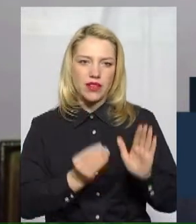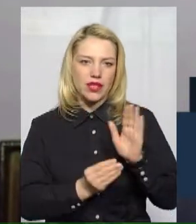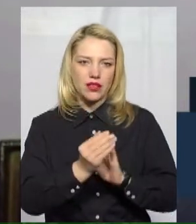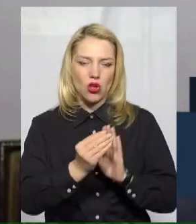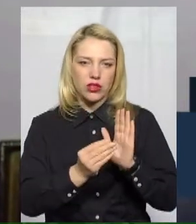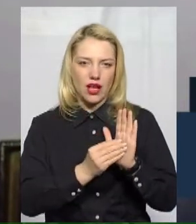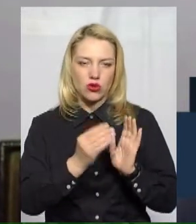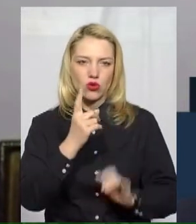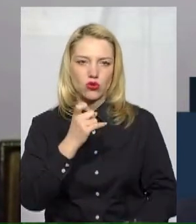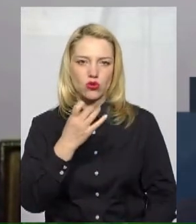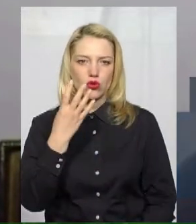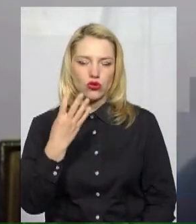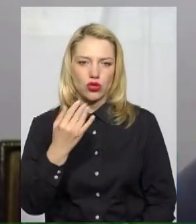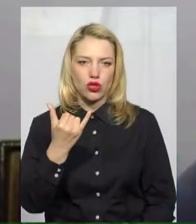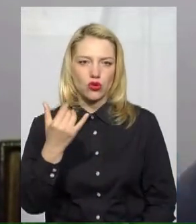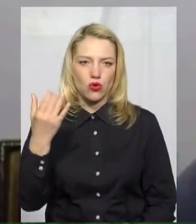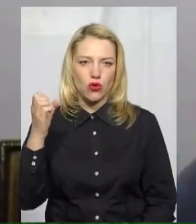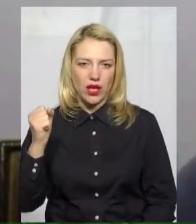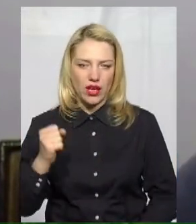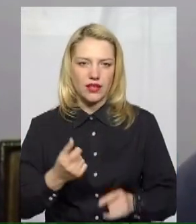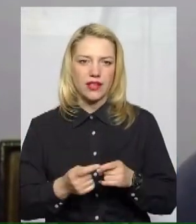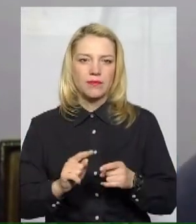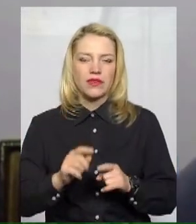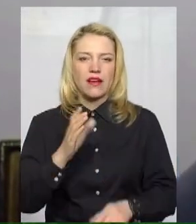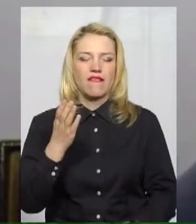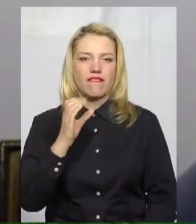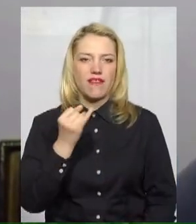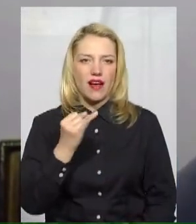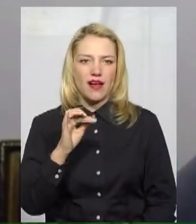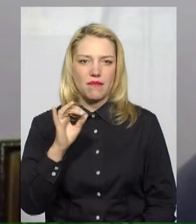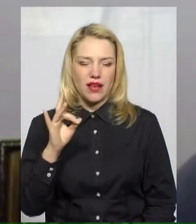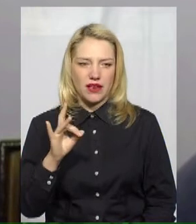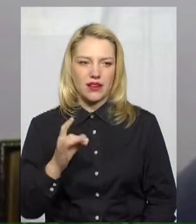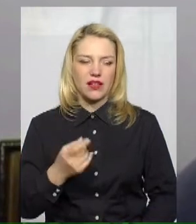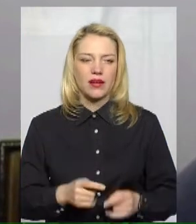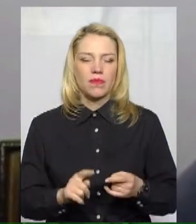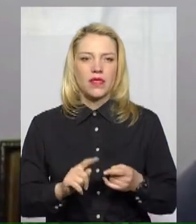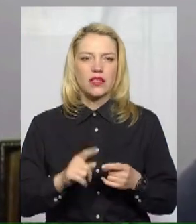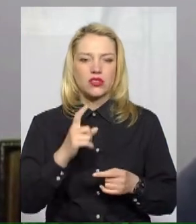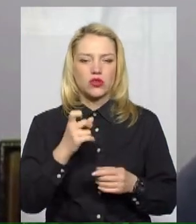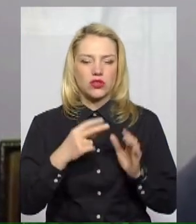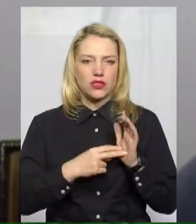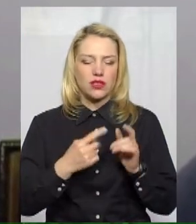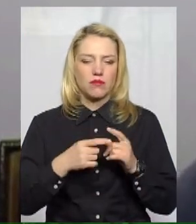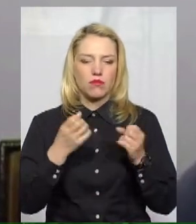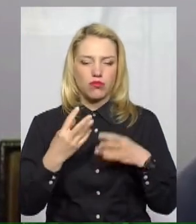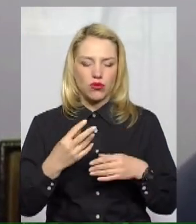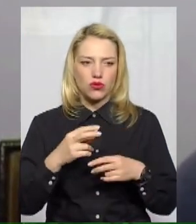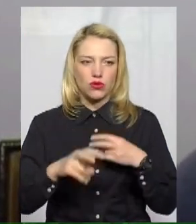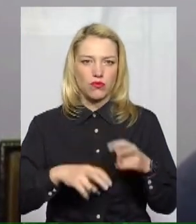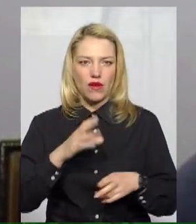це ViberBot 7104. До речі, дуже зручно просто в пошуку набрати в Viberі